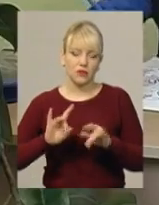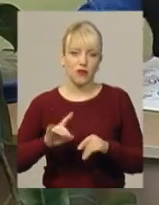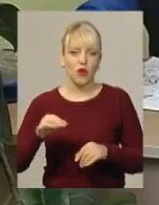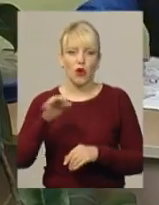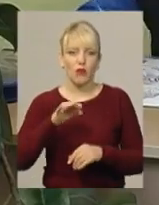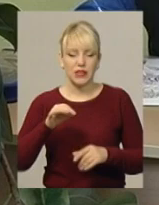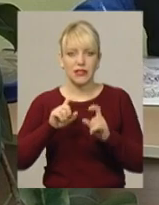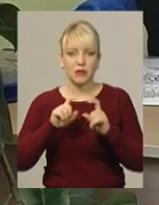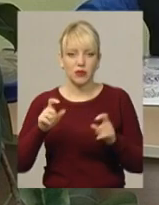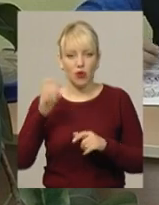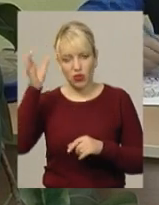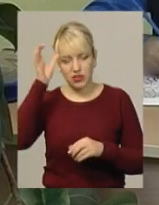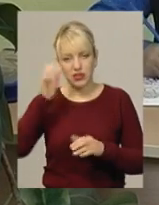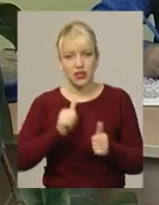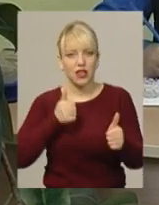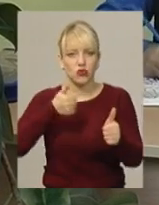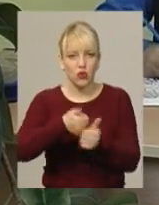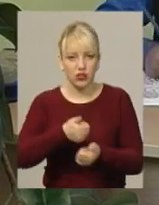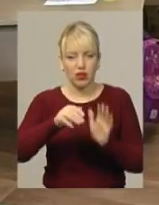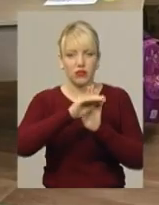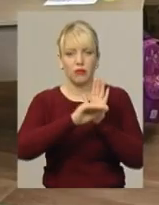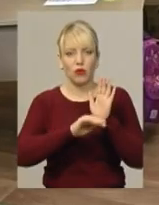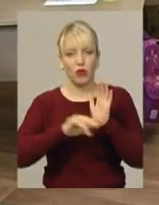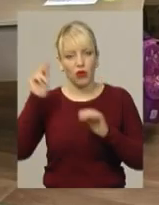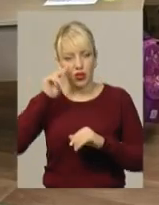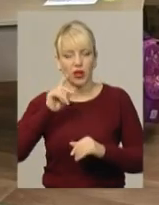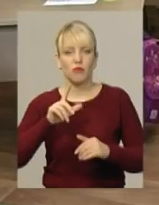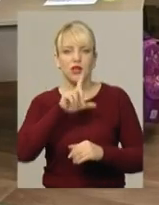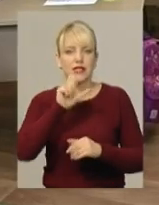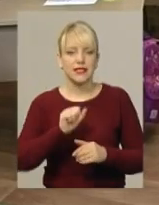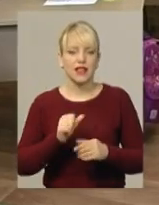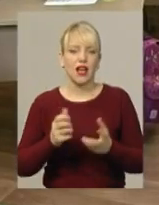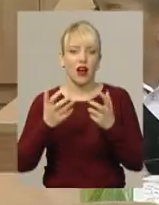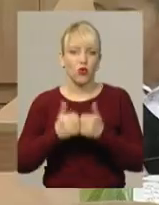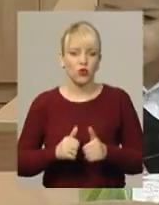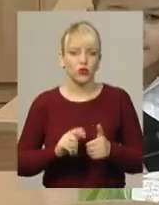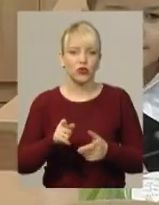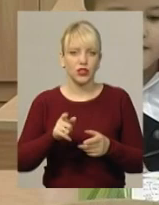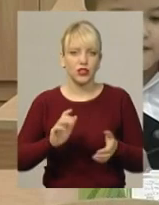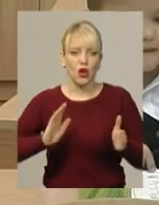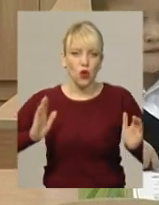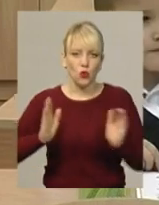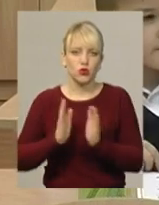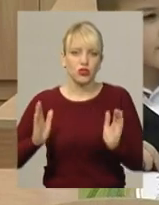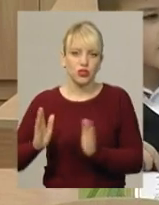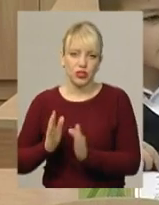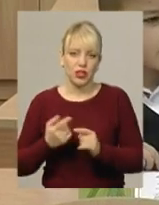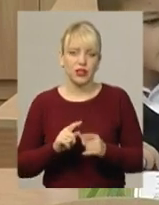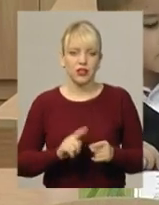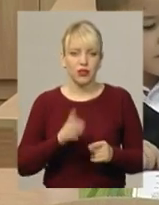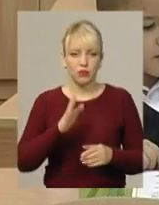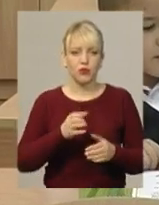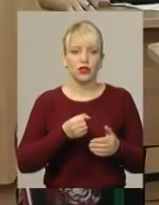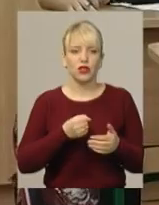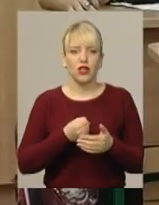освіти. Нас догоняте навчальну програму, у школах будуть за рахунок її ущільнення. Розпочнуться канікули з 26 березня і триватимуть до